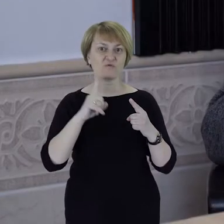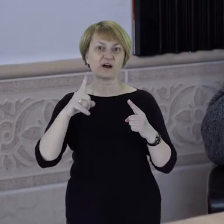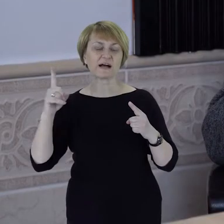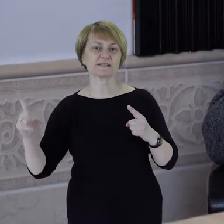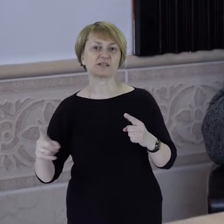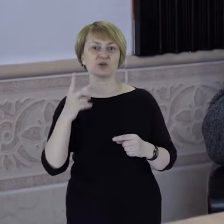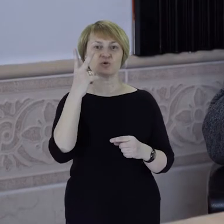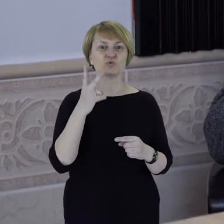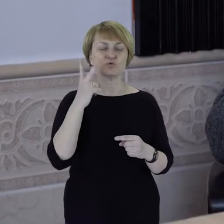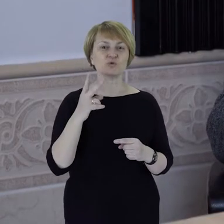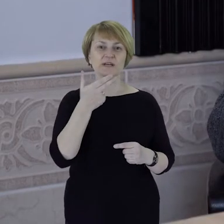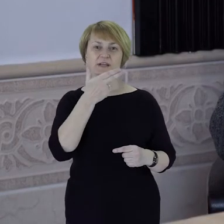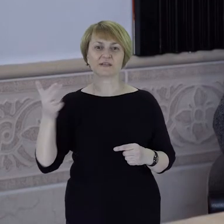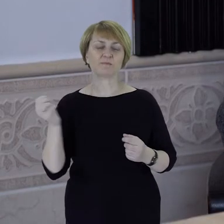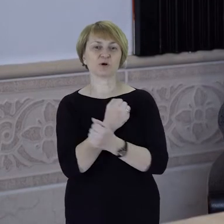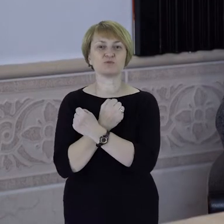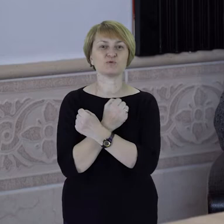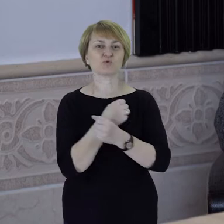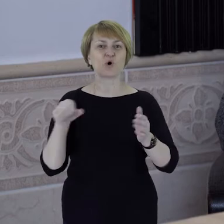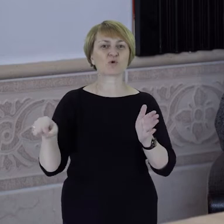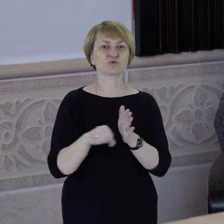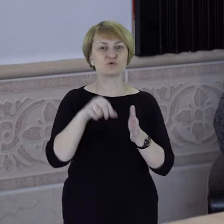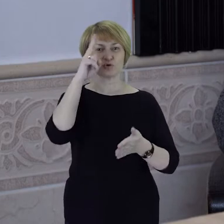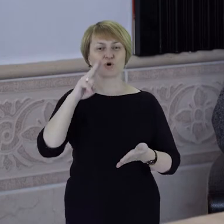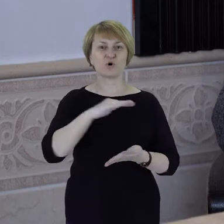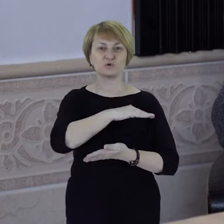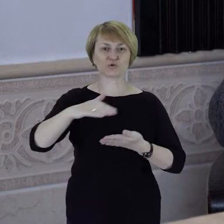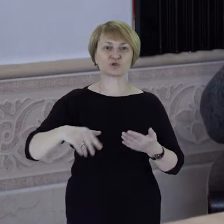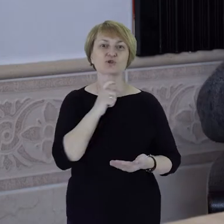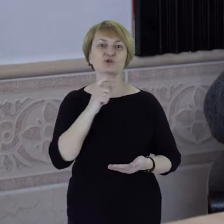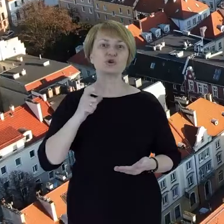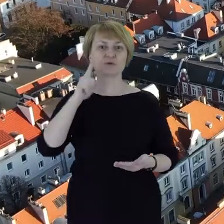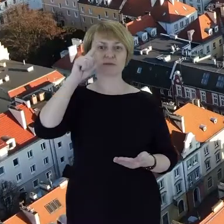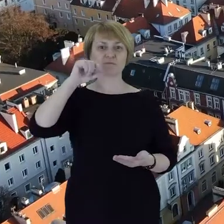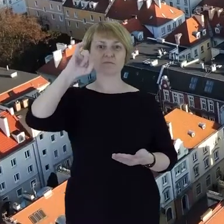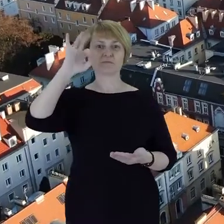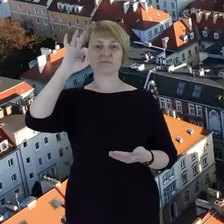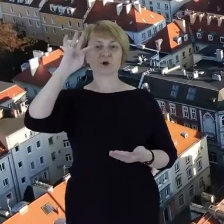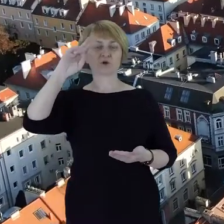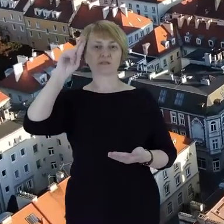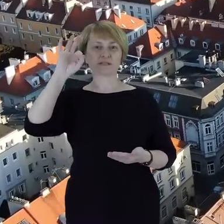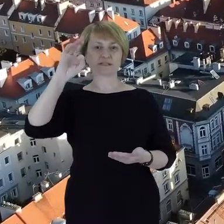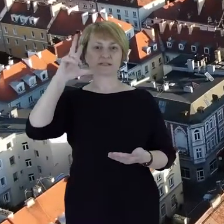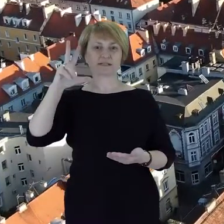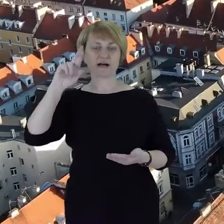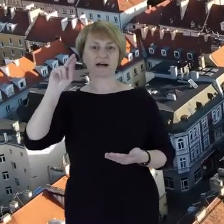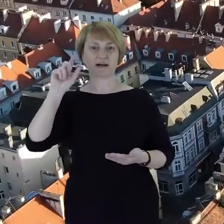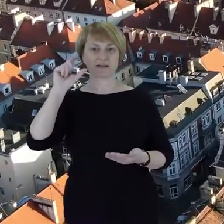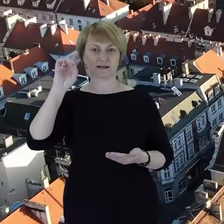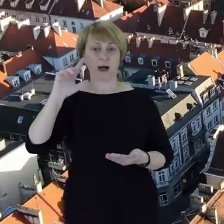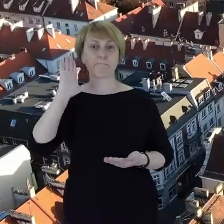drugim kazaniu o miłości do ojczyzny księdza Piotra Skargi. Jedźmy dalej, znowu skok, zróbmy parę wieków,